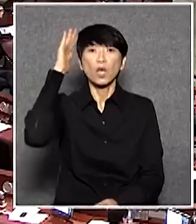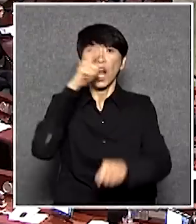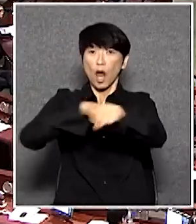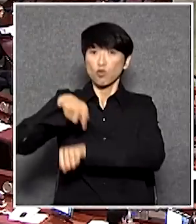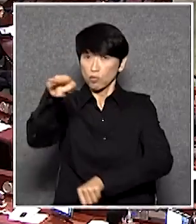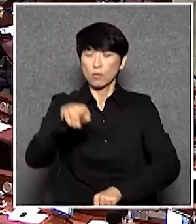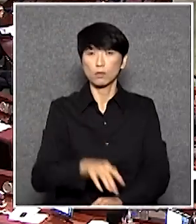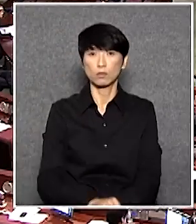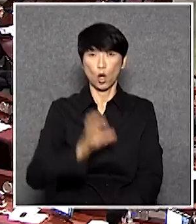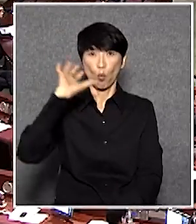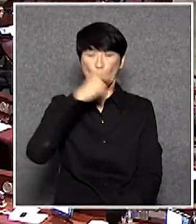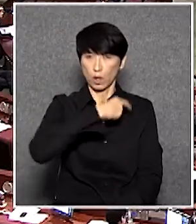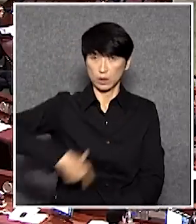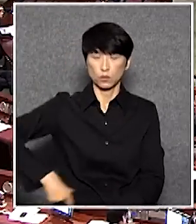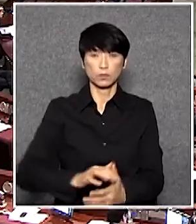黃毓民議員